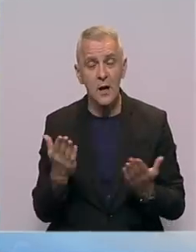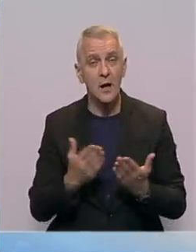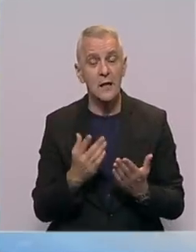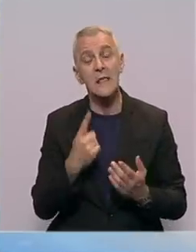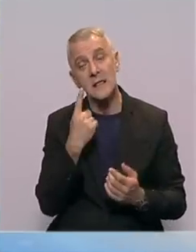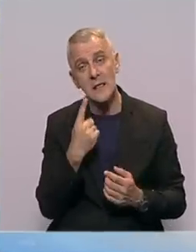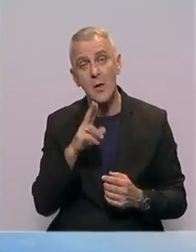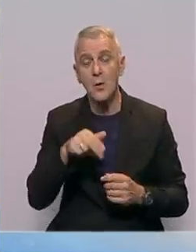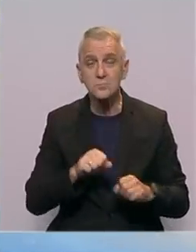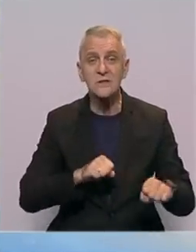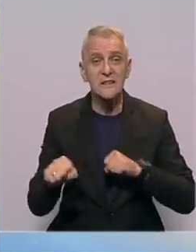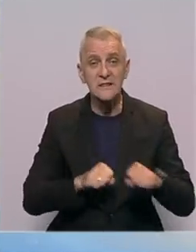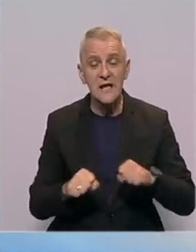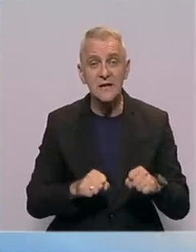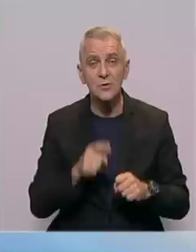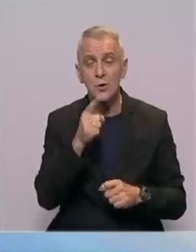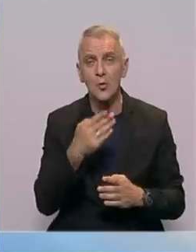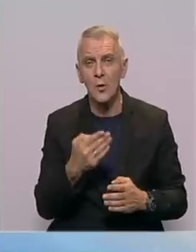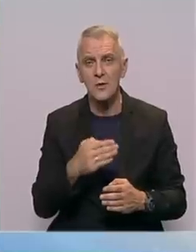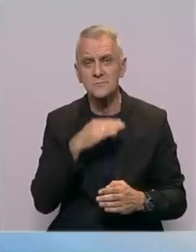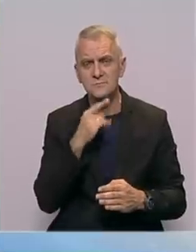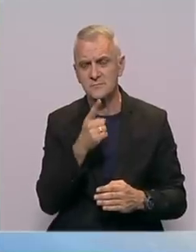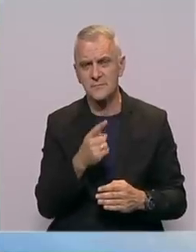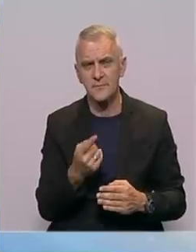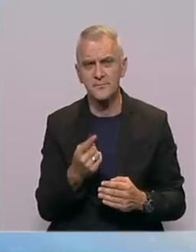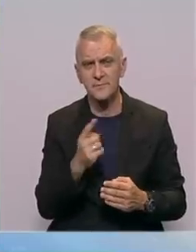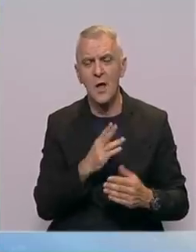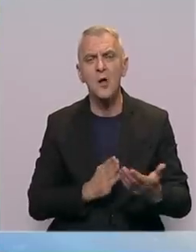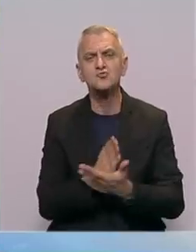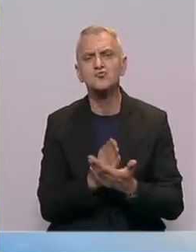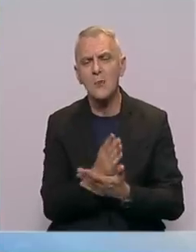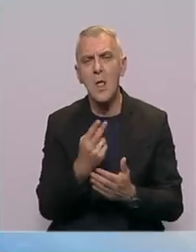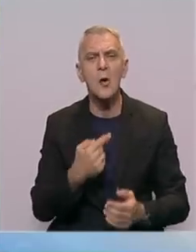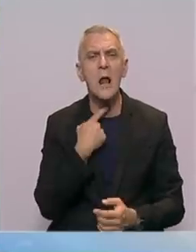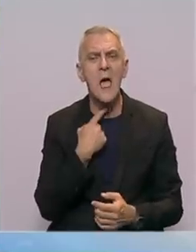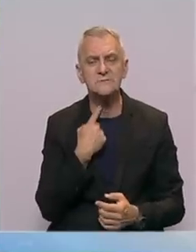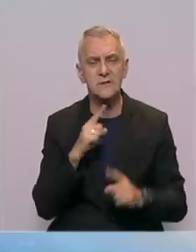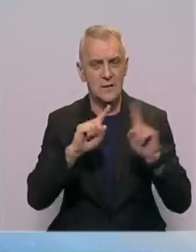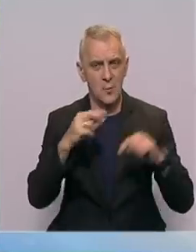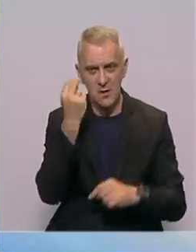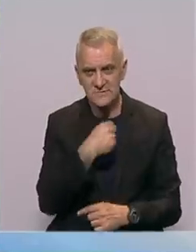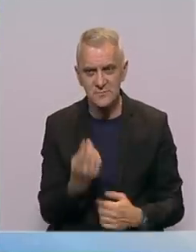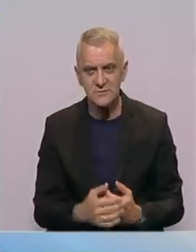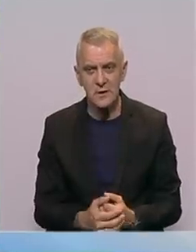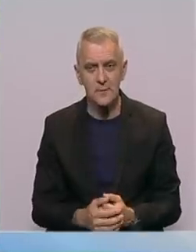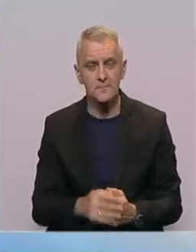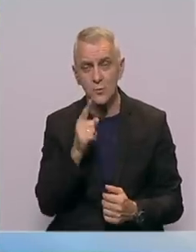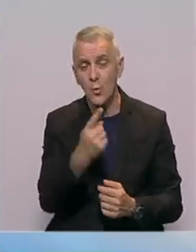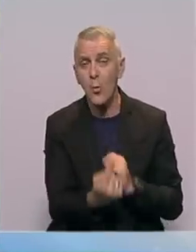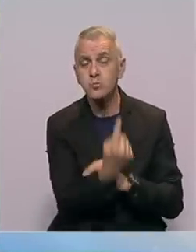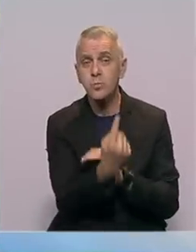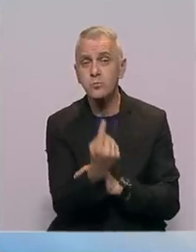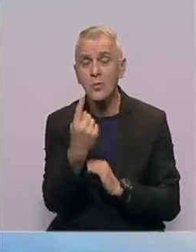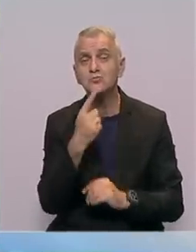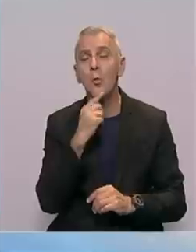direktor te izdavaške kuće, kako se zove službeni glasnik Republike Srpske. To su pojedinci koji